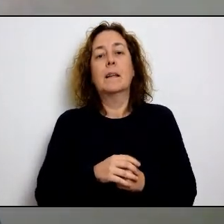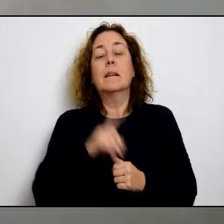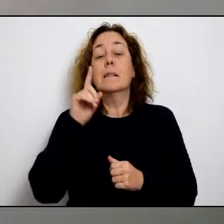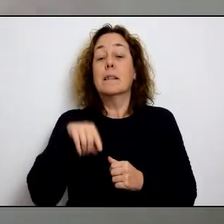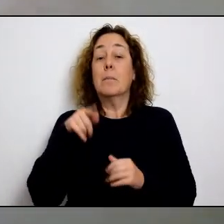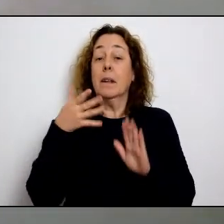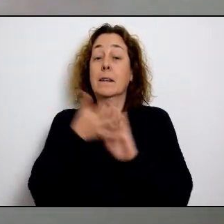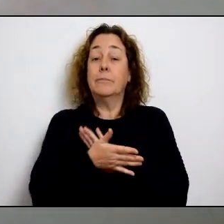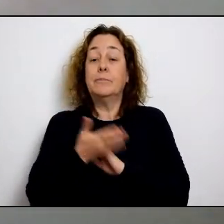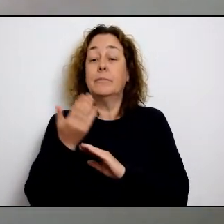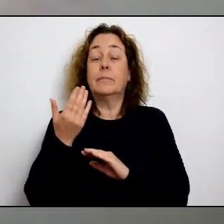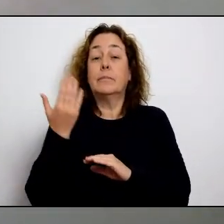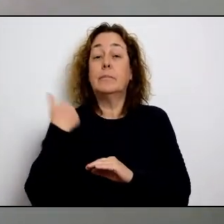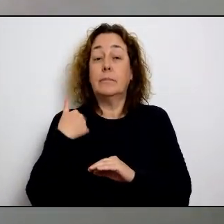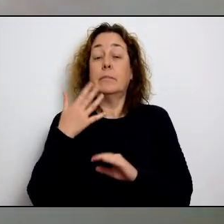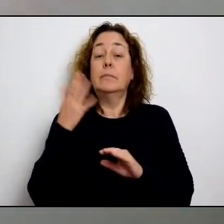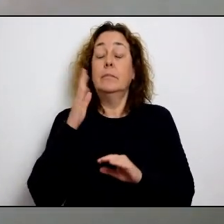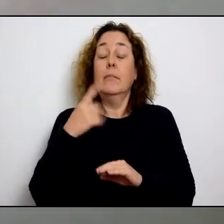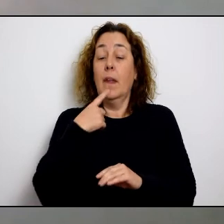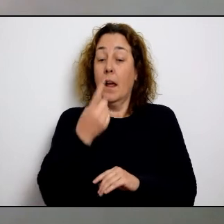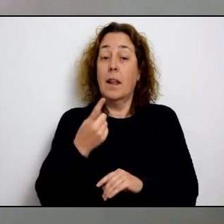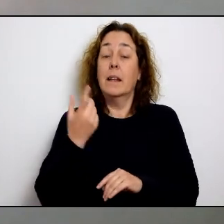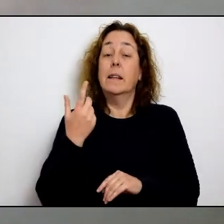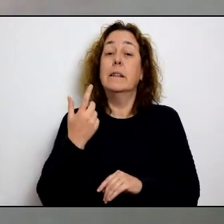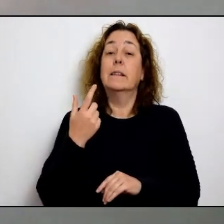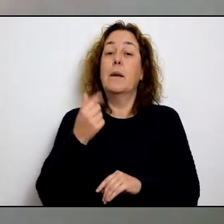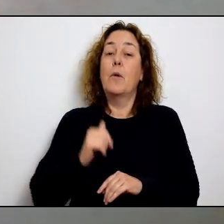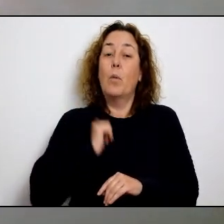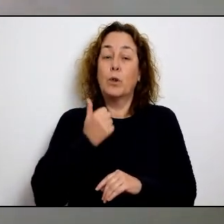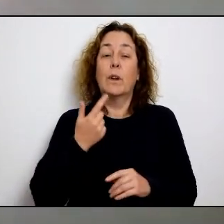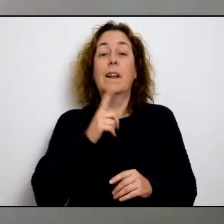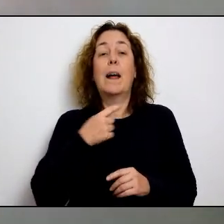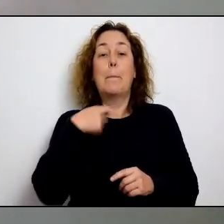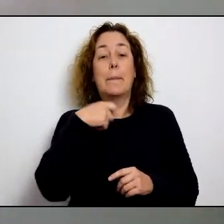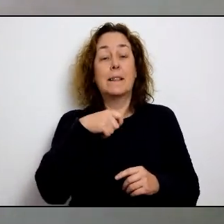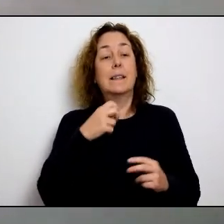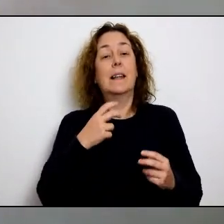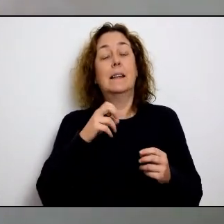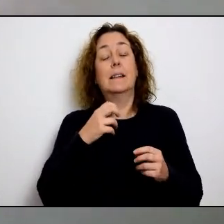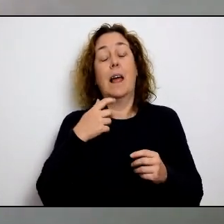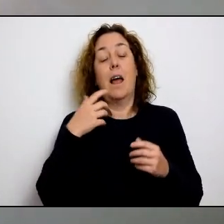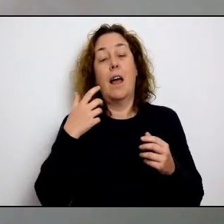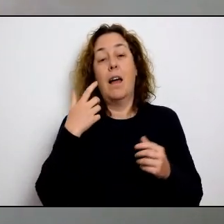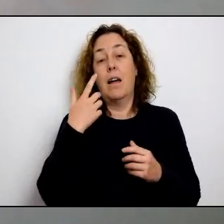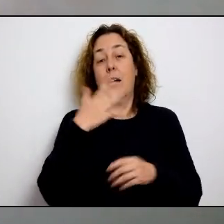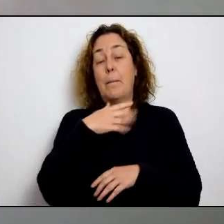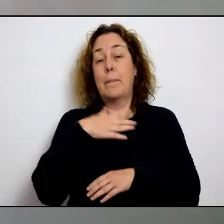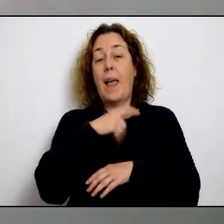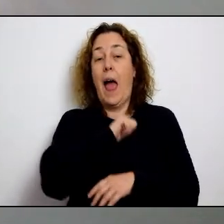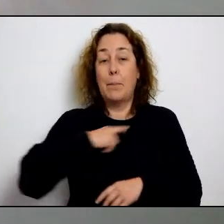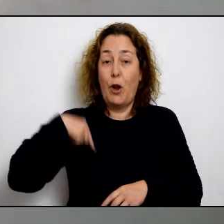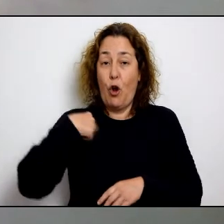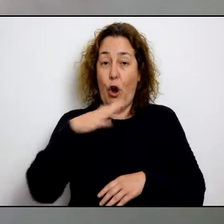gran pla de recuperació en clau d'illa en el mateix sentit vaig tenir com us he dit tantes també l